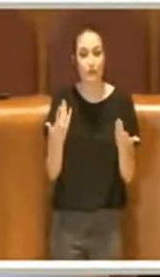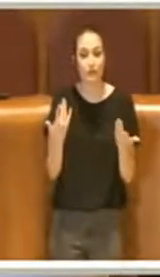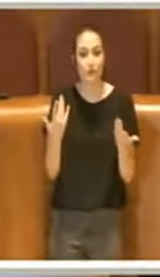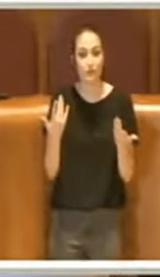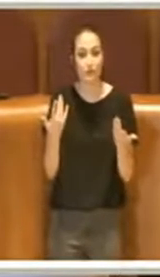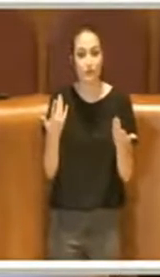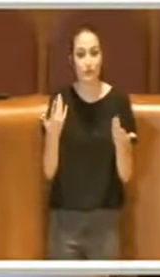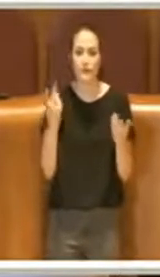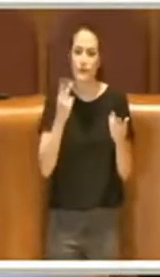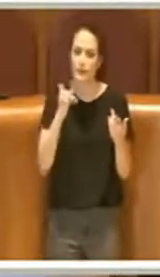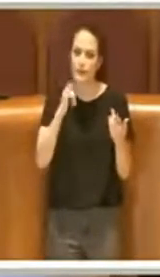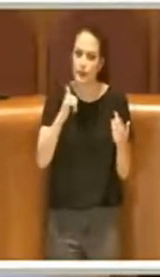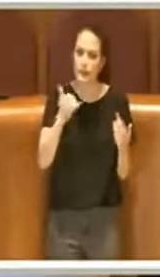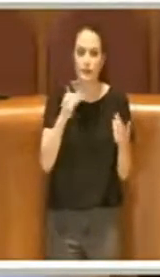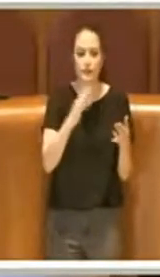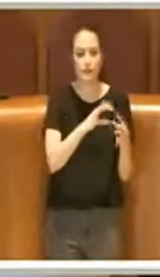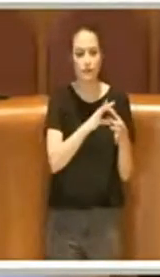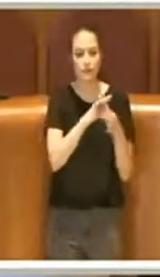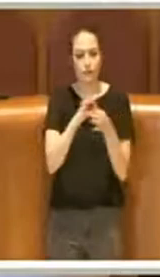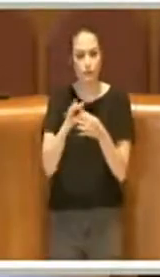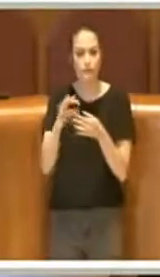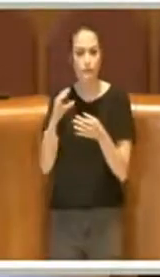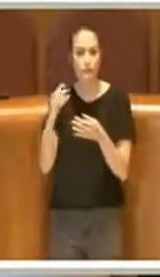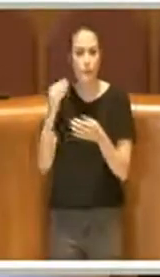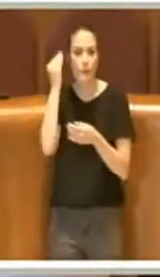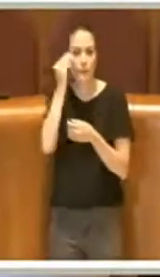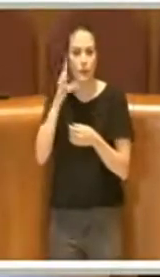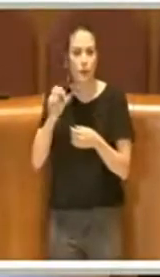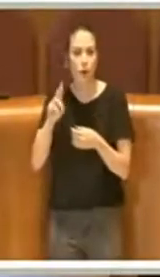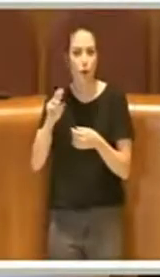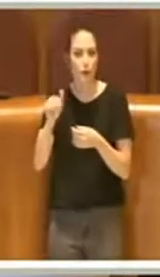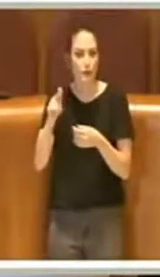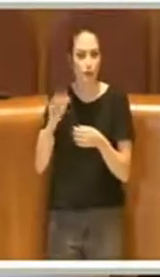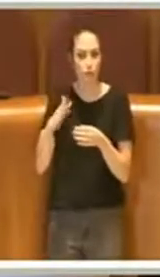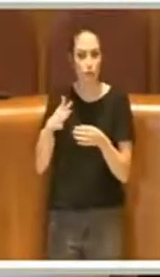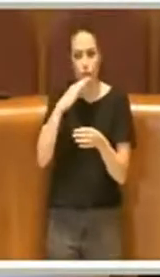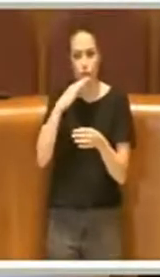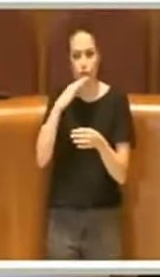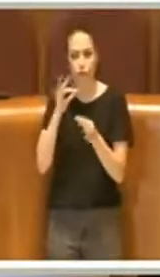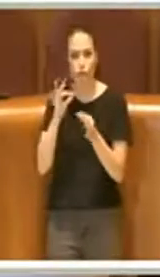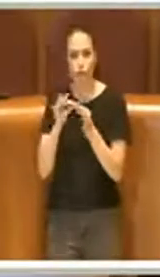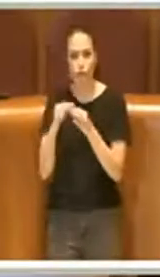con la posizione del Consigliere Corsetti che ha portato fino ad oggi, negli anni. Grazie.